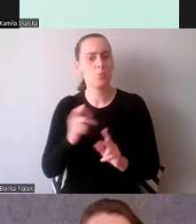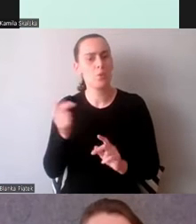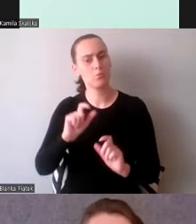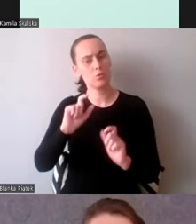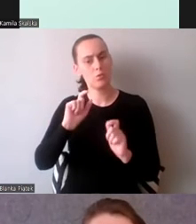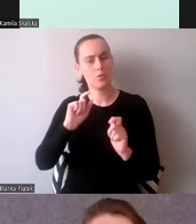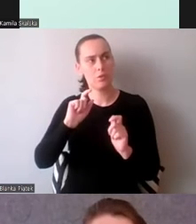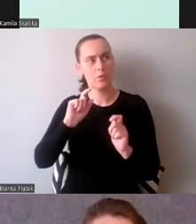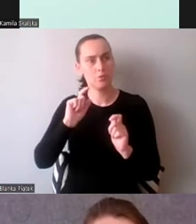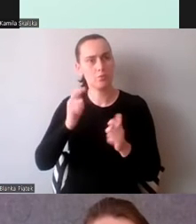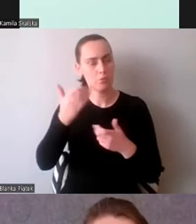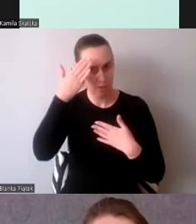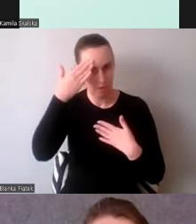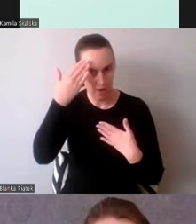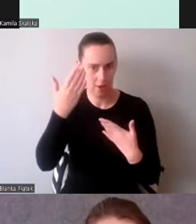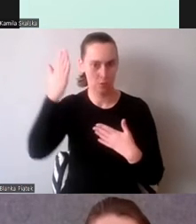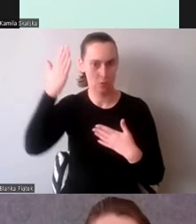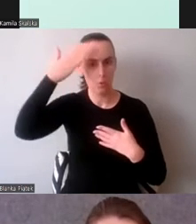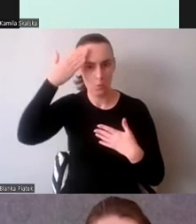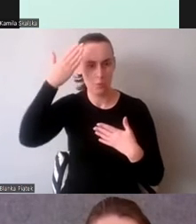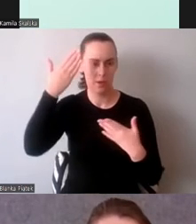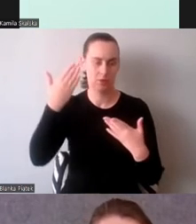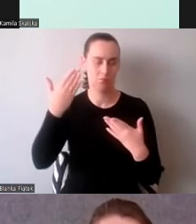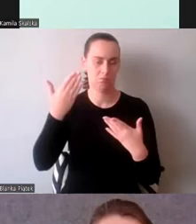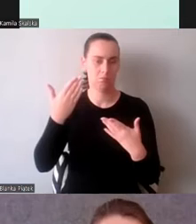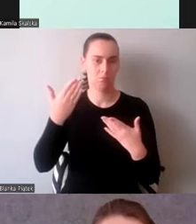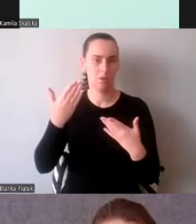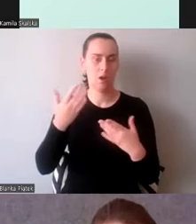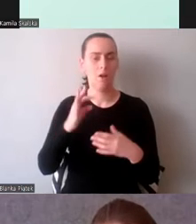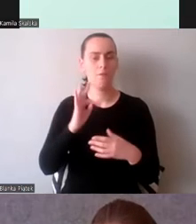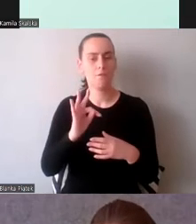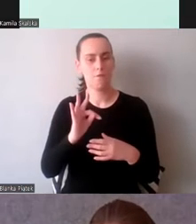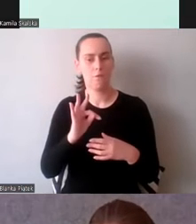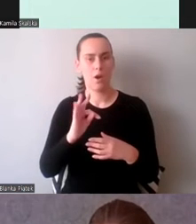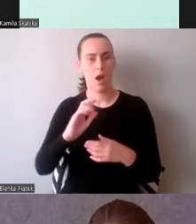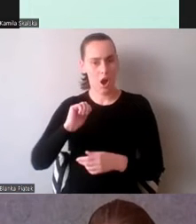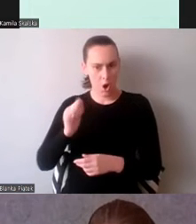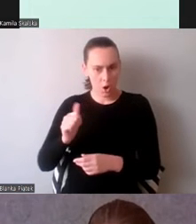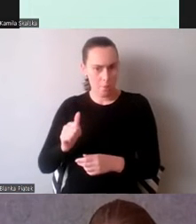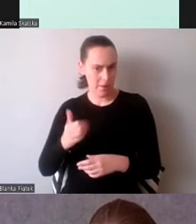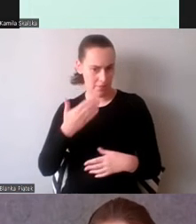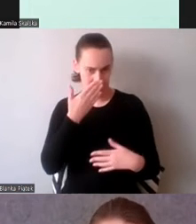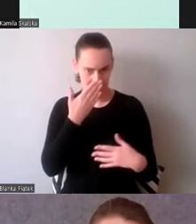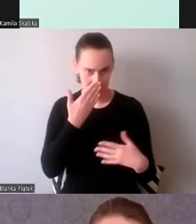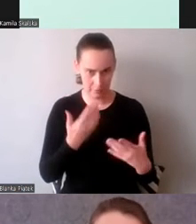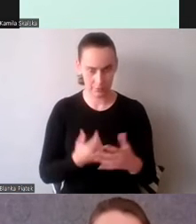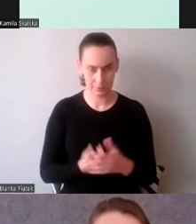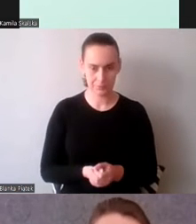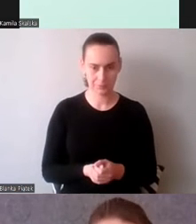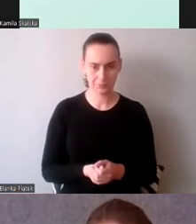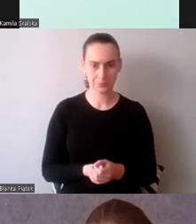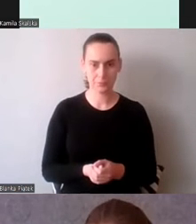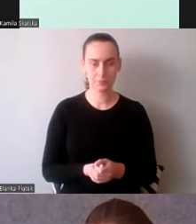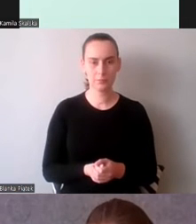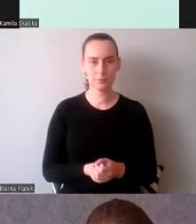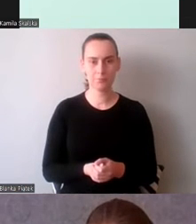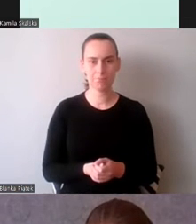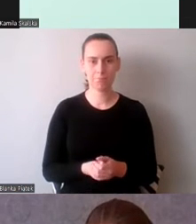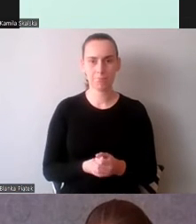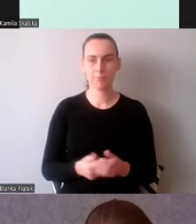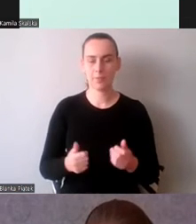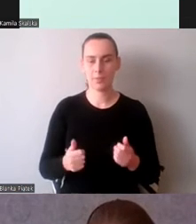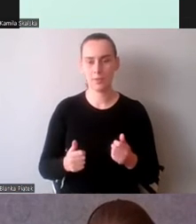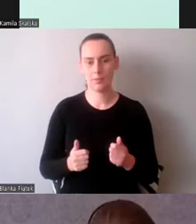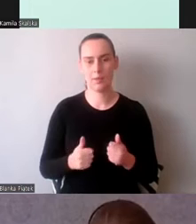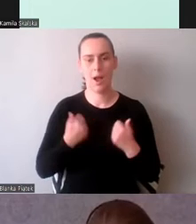poszczególne umiejętności, by móc stworzyć takie tłumaczenie?